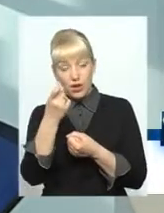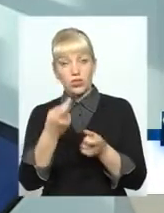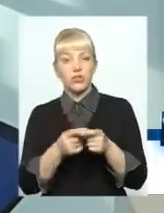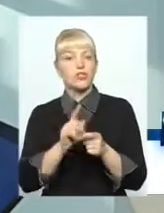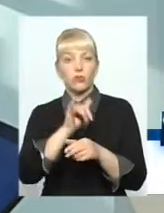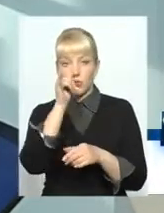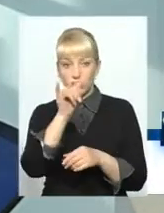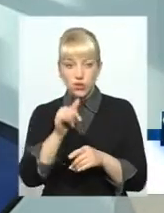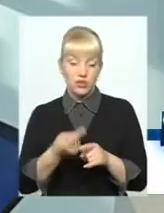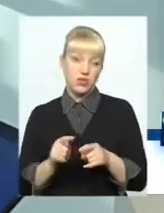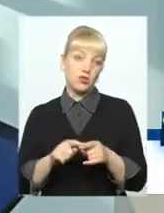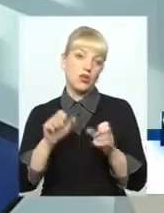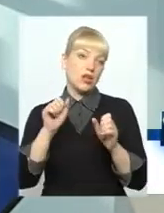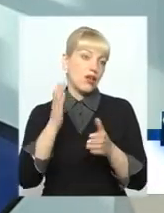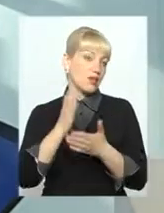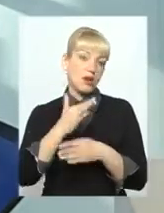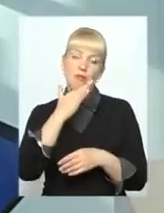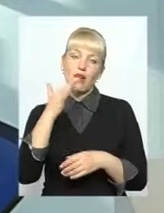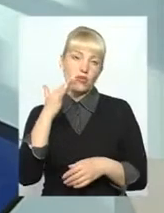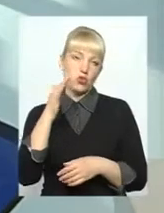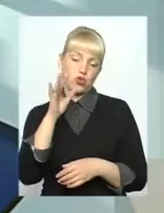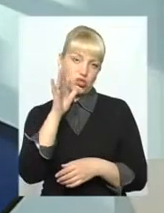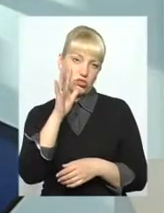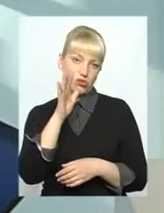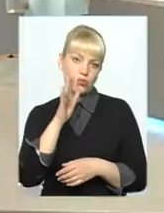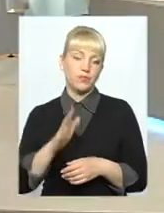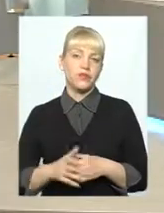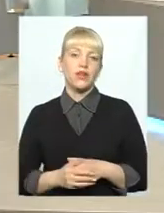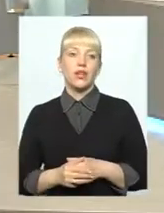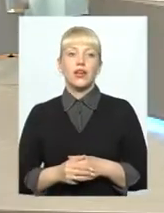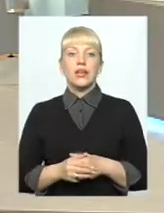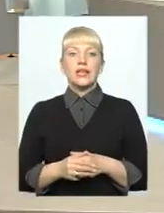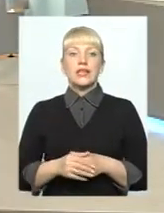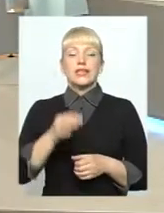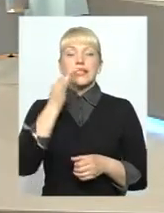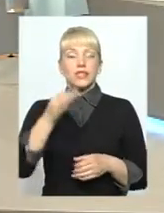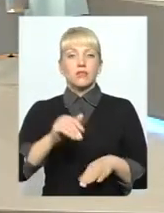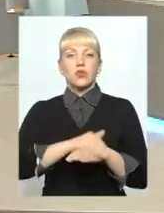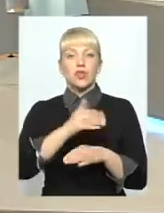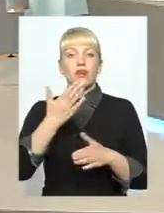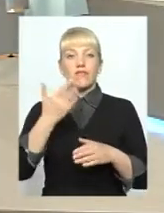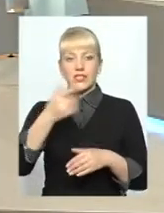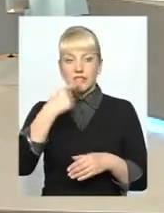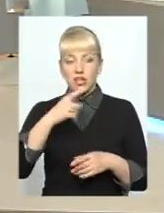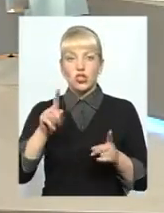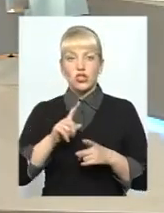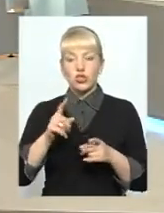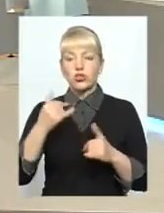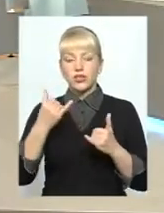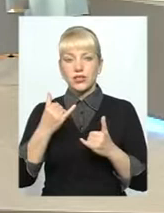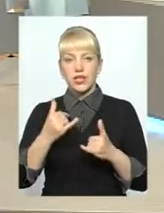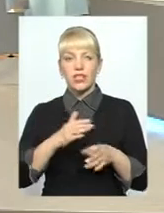в нього є досить багато часу. Скажіть, будь ласка, ви зазначили, що зараз відбувається